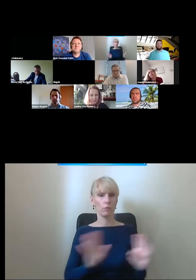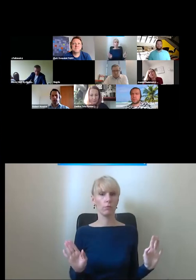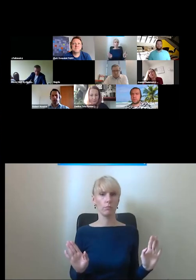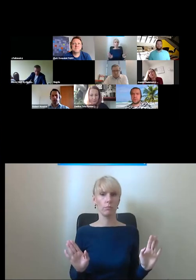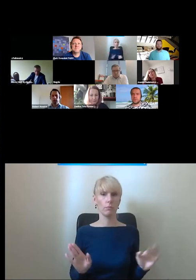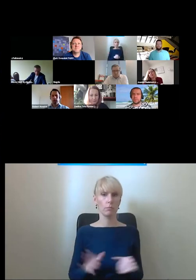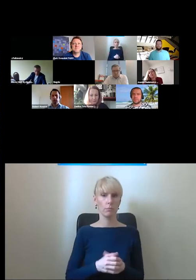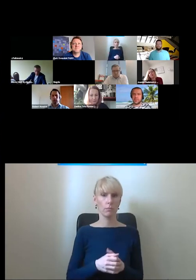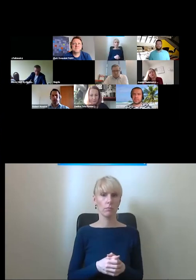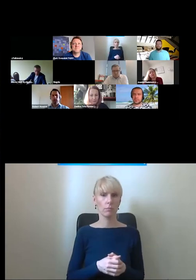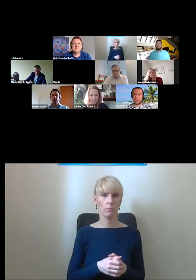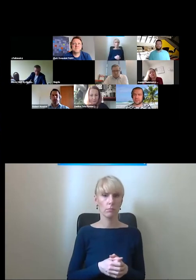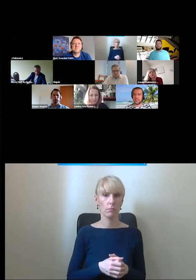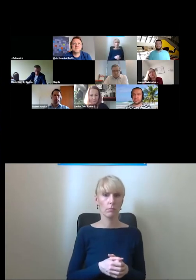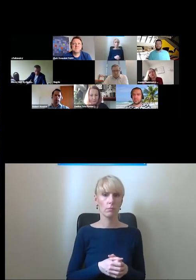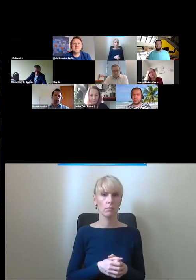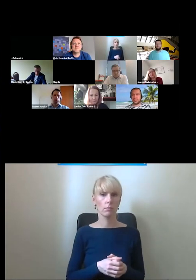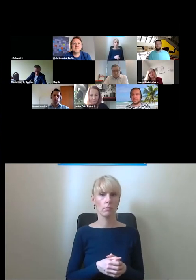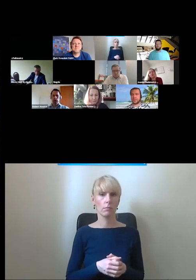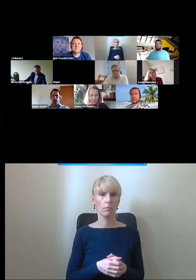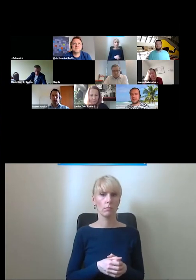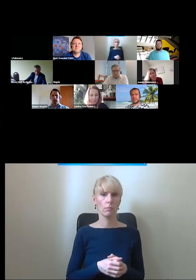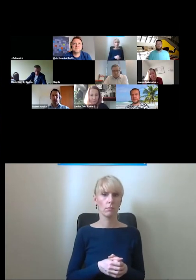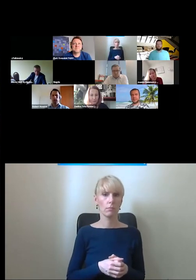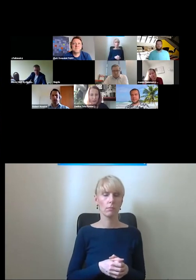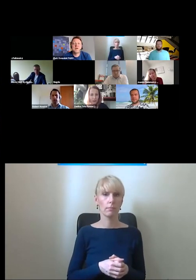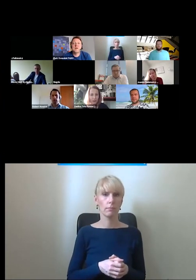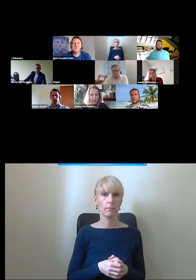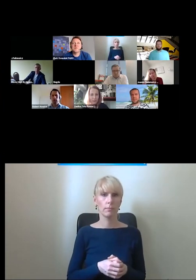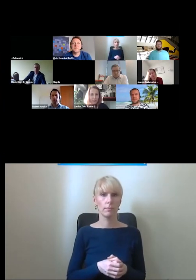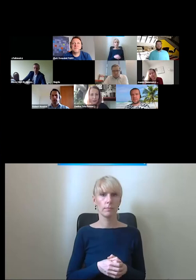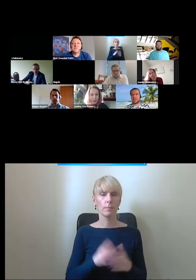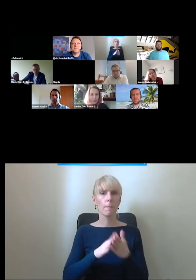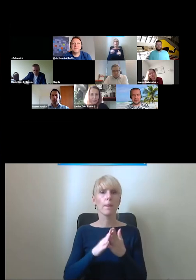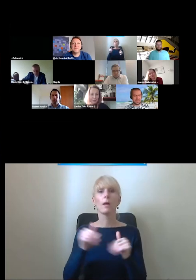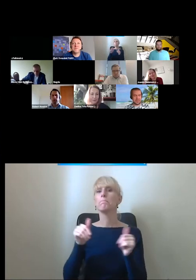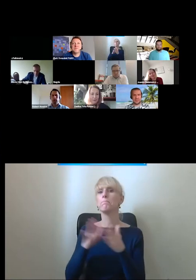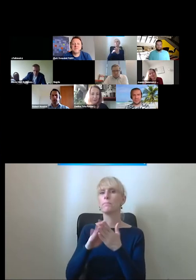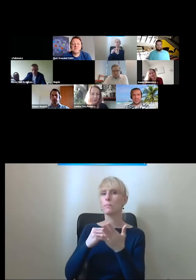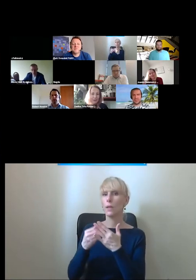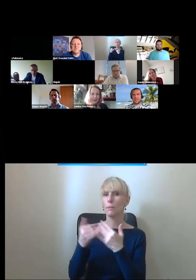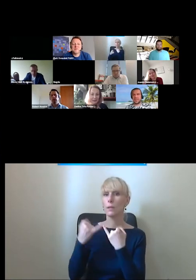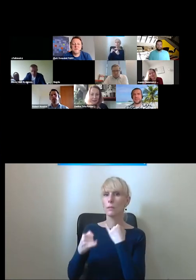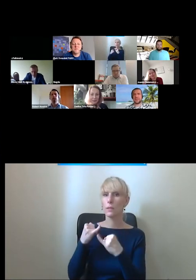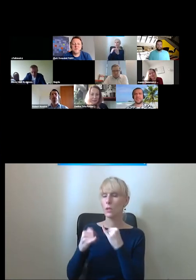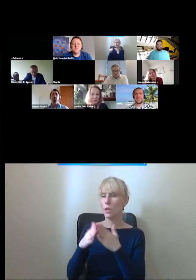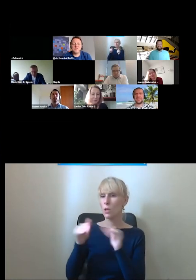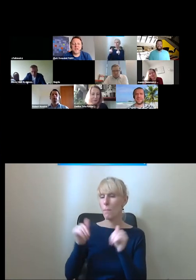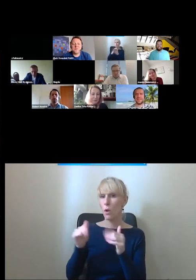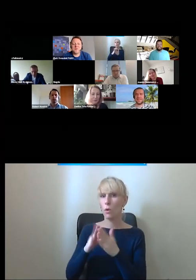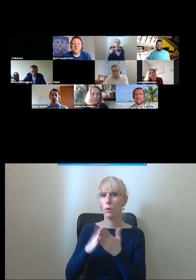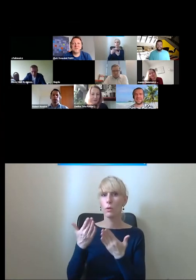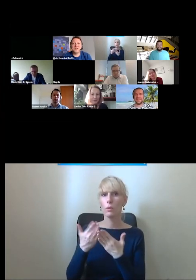żeby było tylko to to zupełnie tutaj się zgadzamy w stu procentach jeżeli mogę się tutaj temat ewakuacji sprawił że